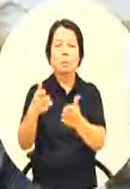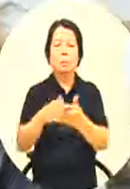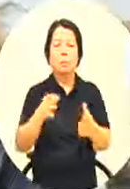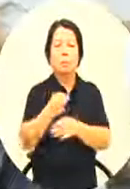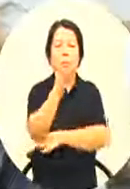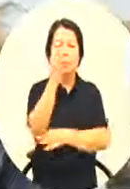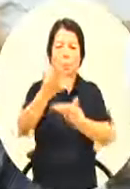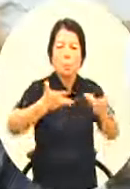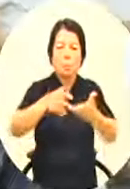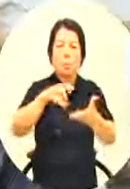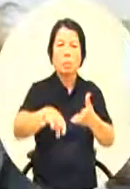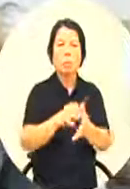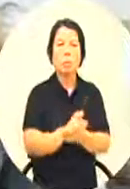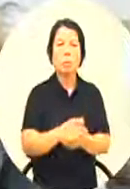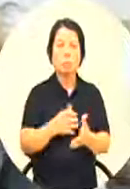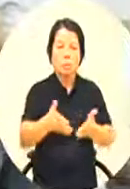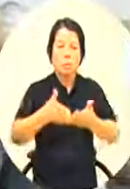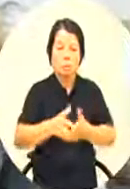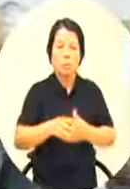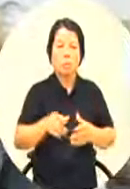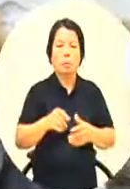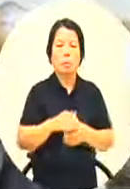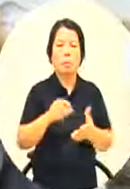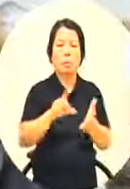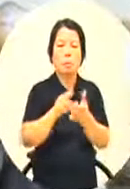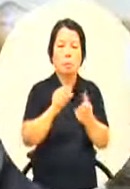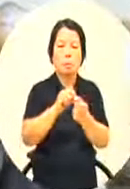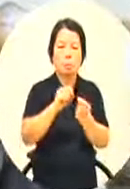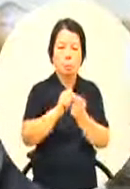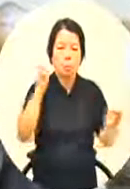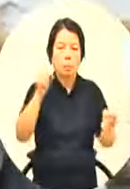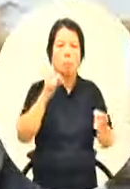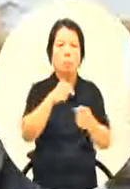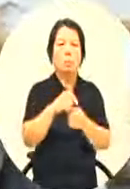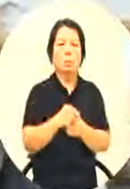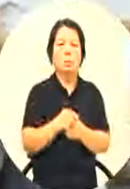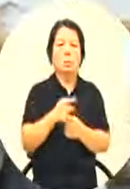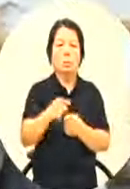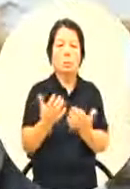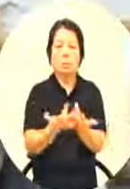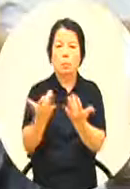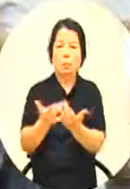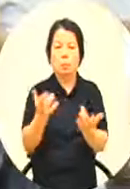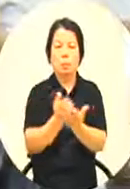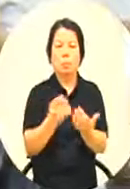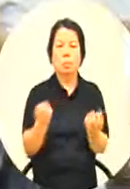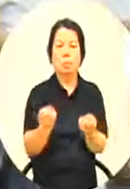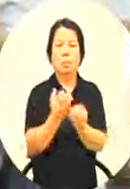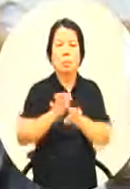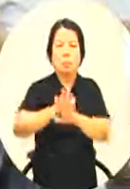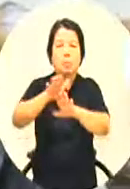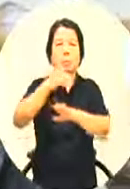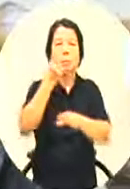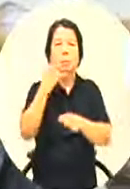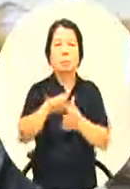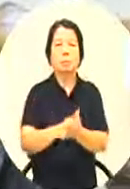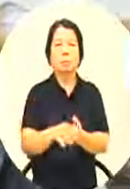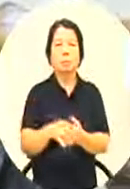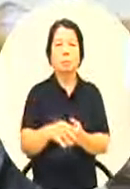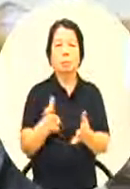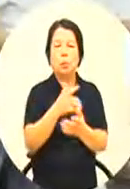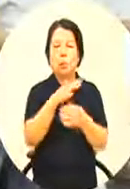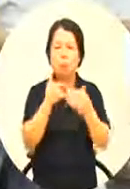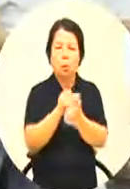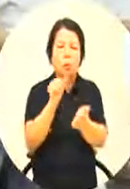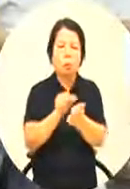上不只是建立一个机制一个永续的一个让他这个产业的发展你只有透过财务的一个杠